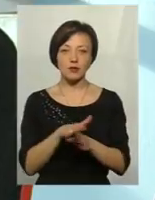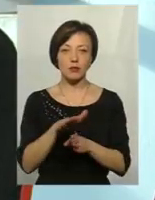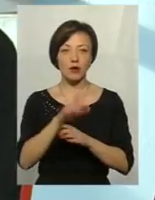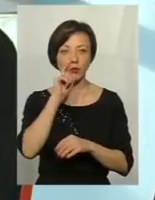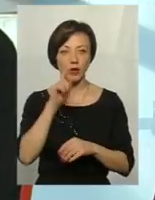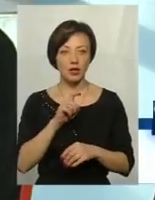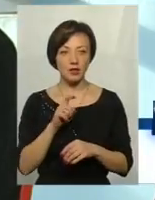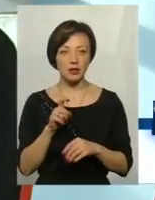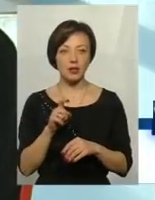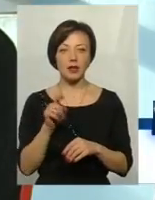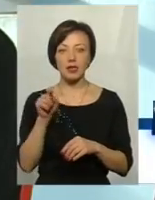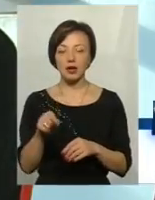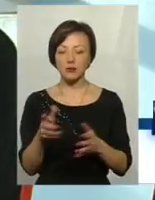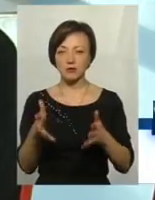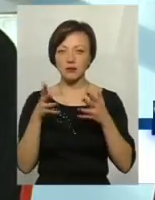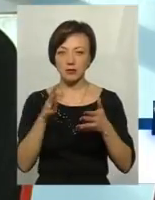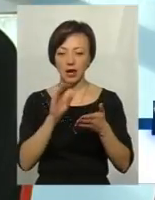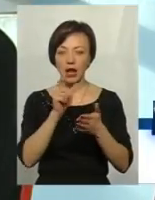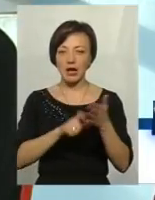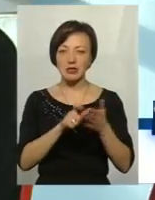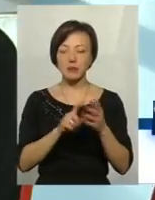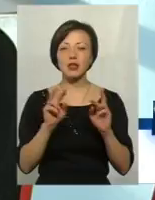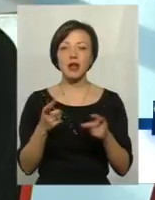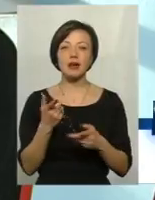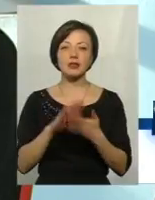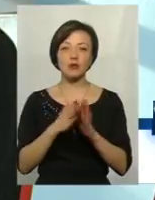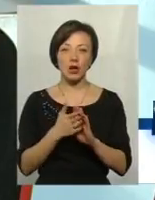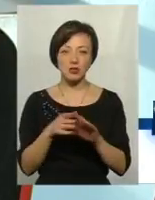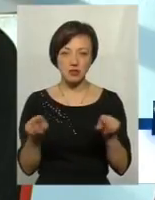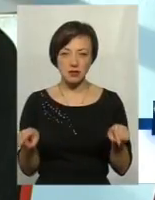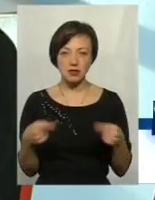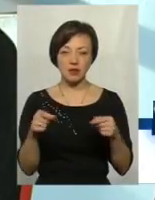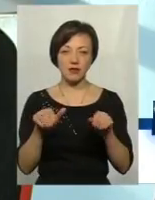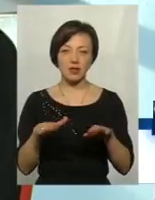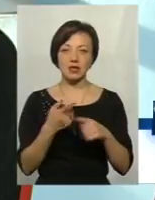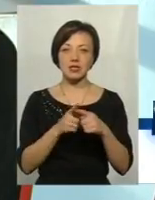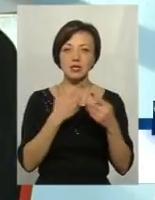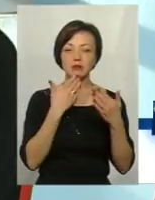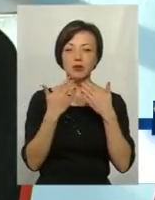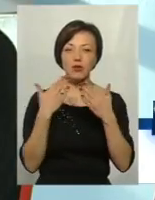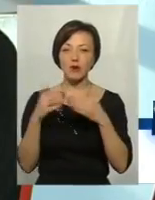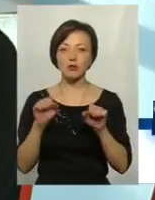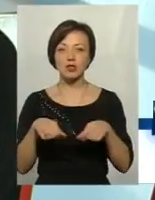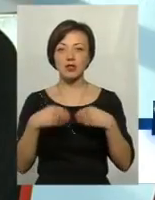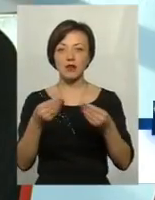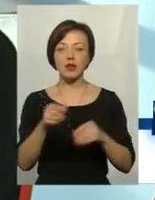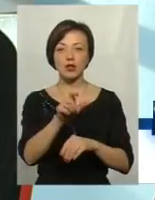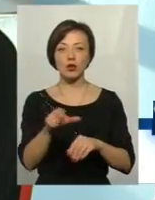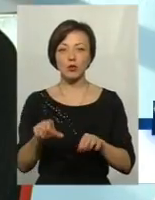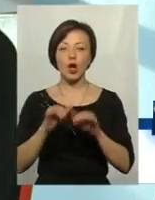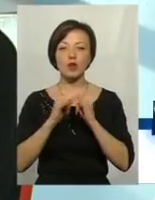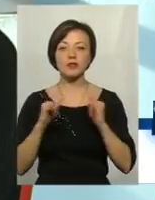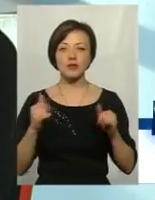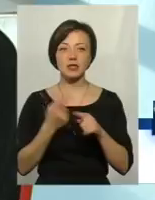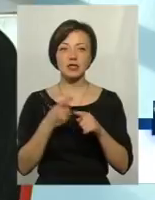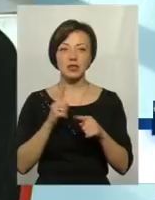Україні. Там діється дуже чіткий рецепт, як з цієї ситуації вийти. Це спілкування і можливість давати людям розвиватися.